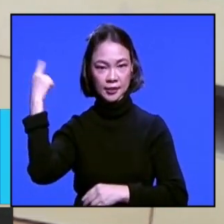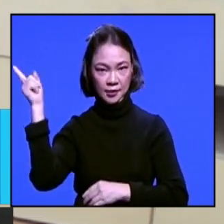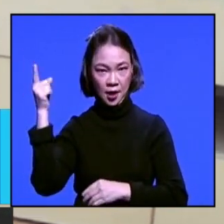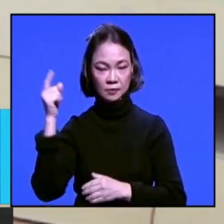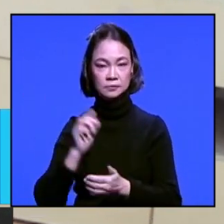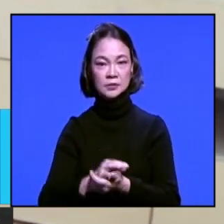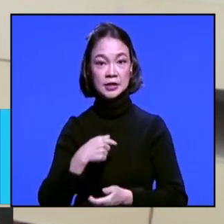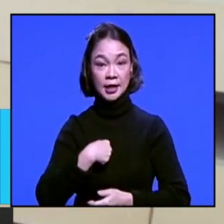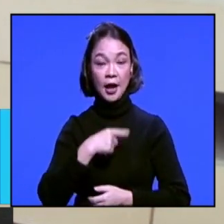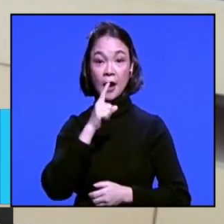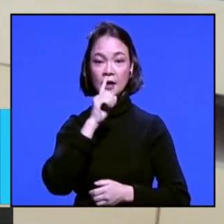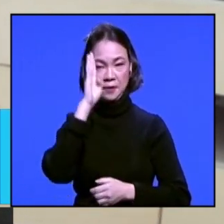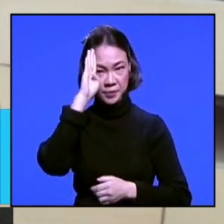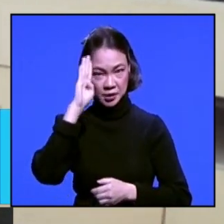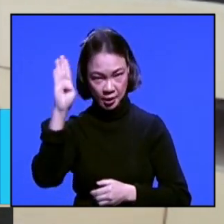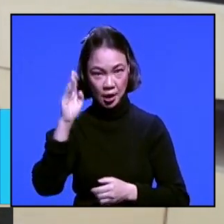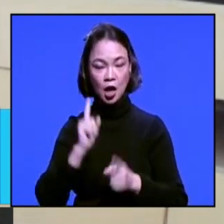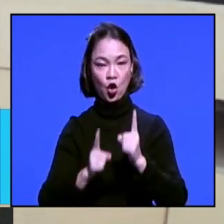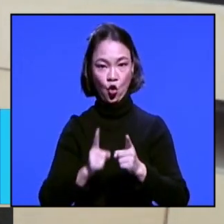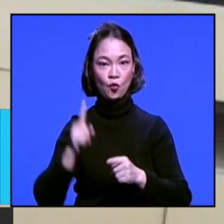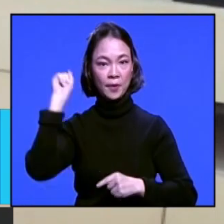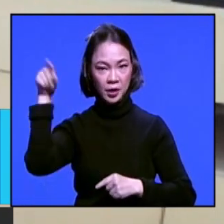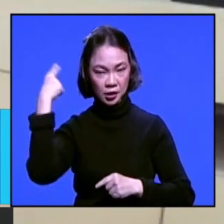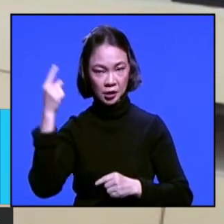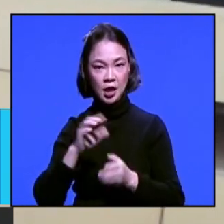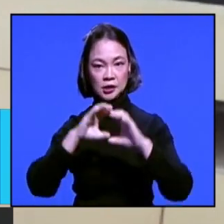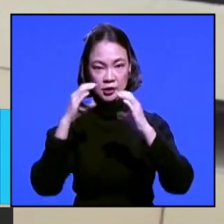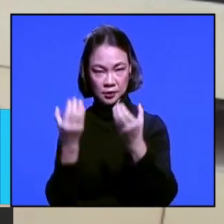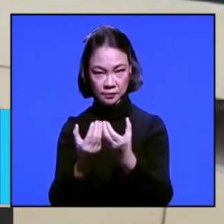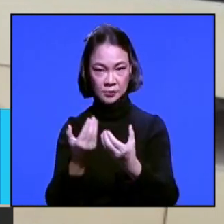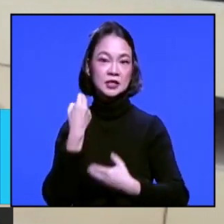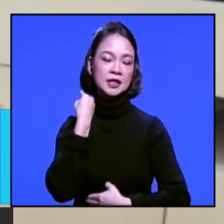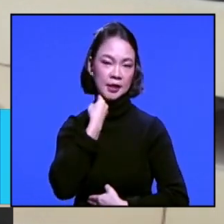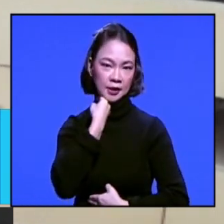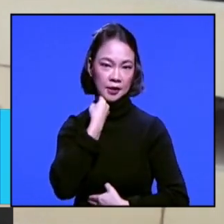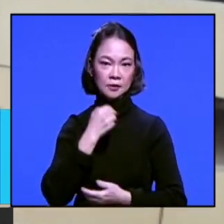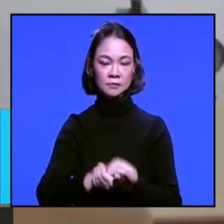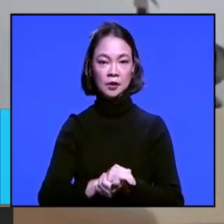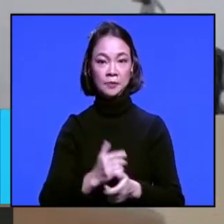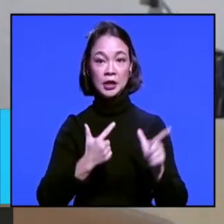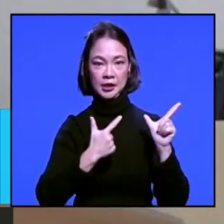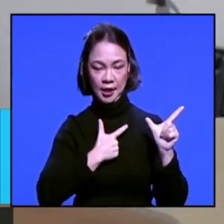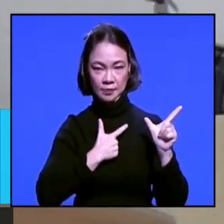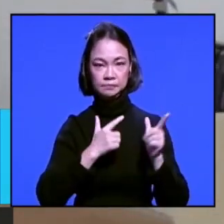saya yakin percaya bahwa pemerintah dengan tim medisnya, apalagi ini melibatkan tim medis militer.